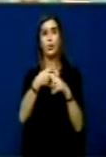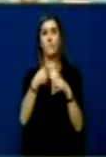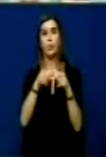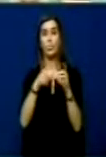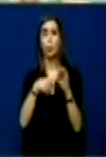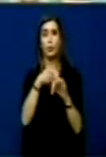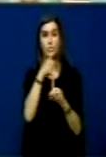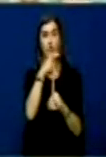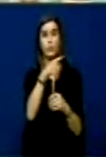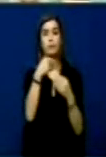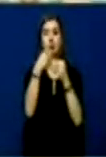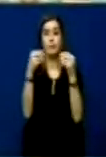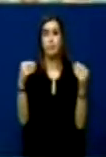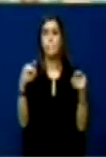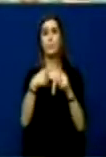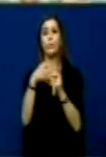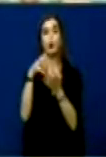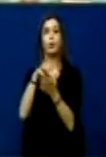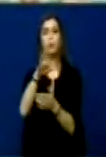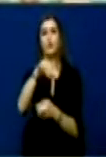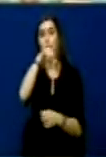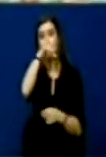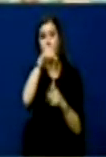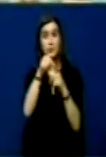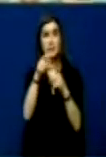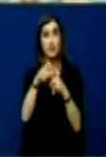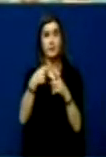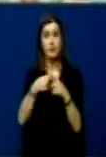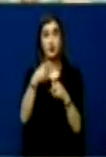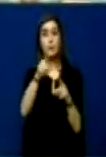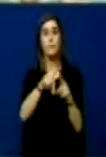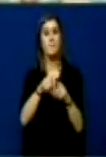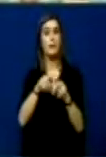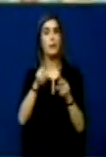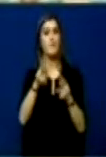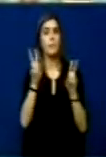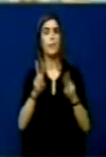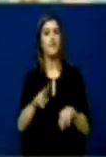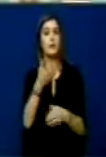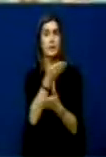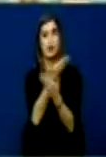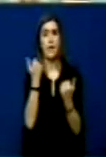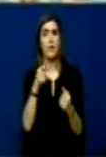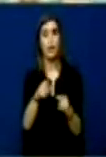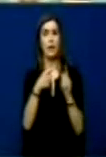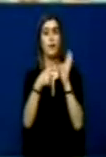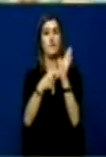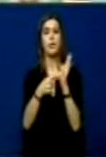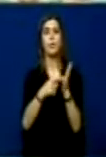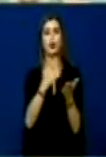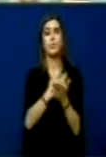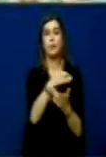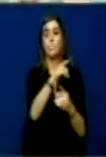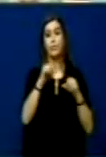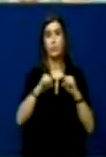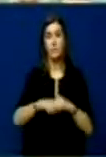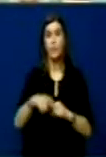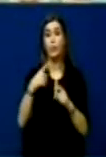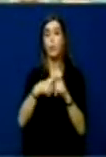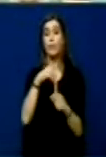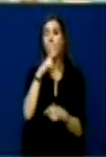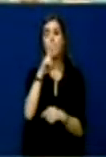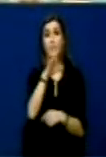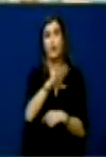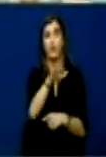bashkëpartia këtë ti. Ky është pra drejtësia të cilën a proklamon kjo qeveri. Krimi organizuar në vëri